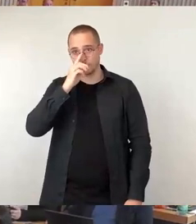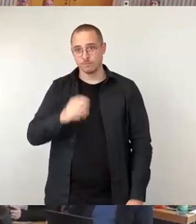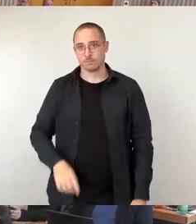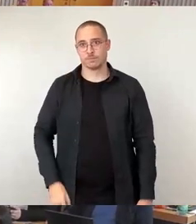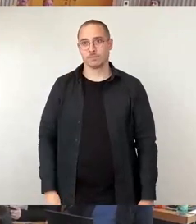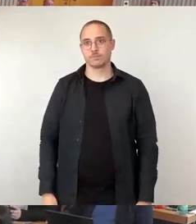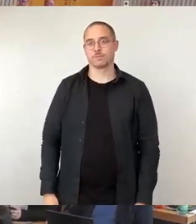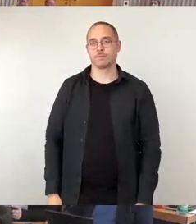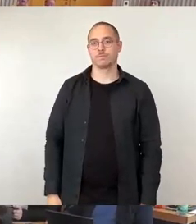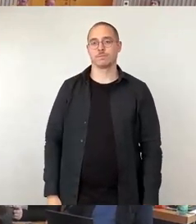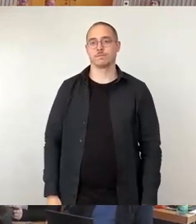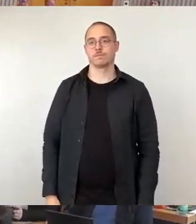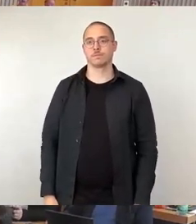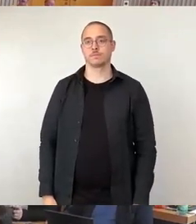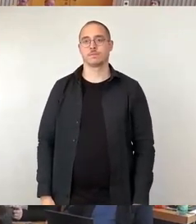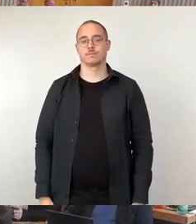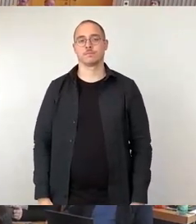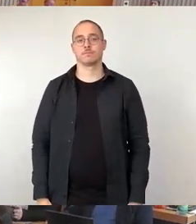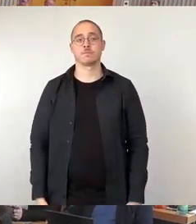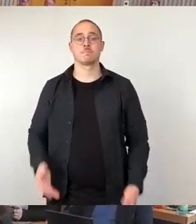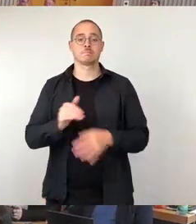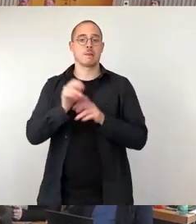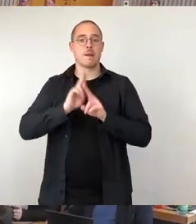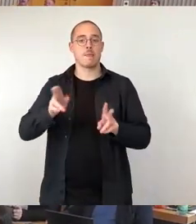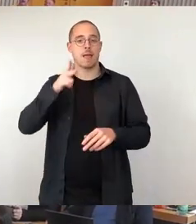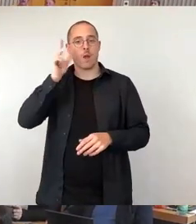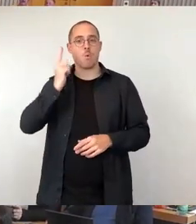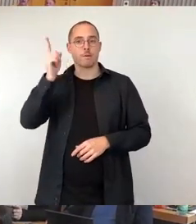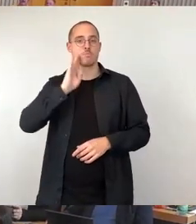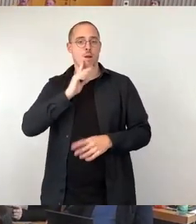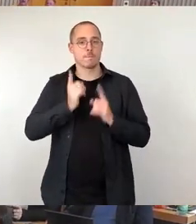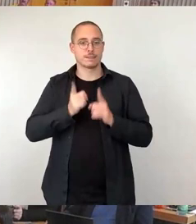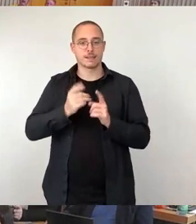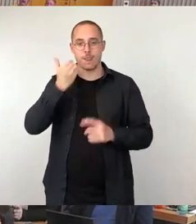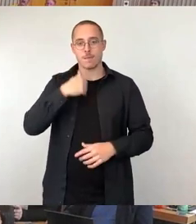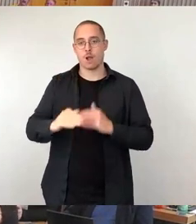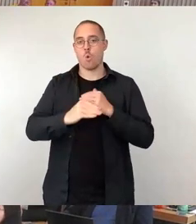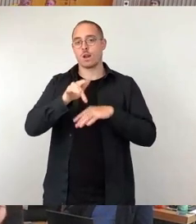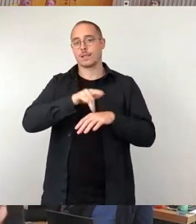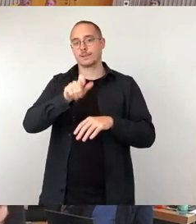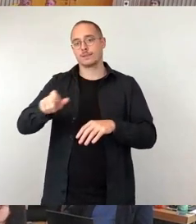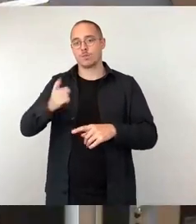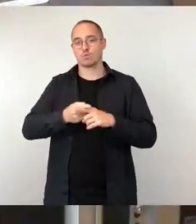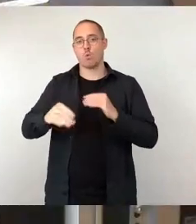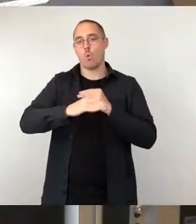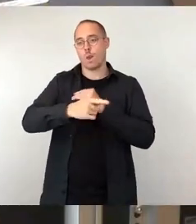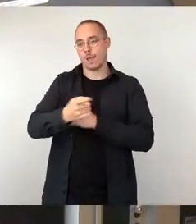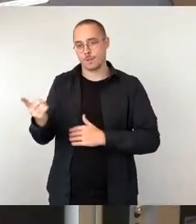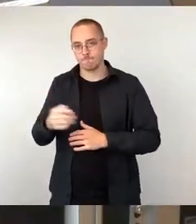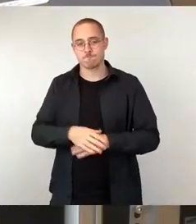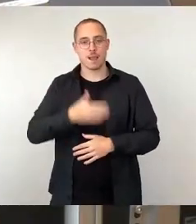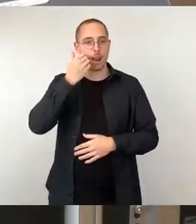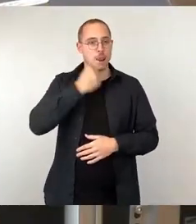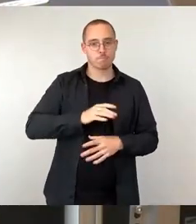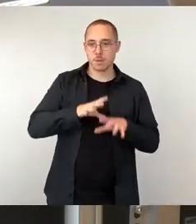Sehr geehrter Herr Oberbürgermeister, liebe Kolleginnen und Kollegen Stadträte, liebe zahlreiche Gäste auf der Empore. In den